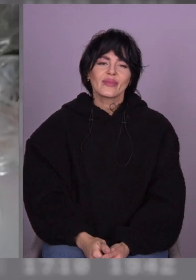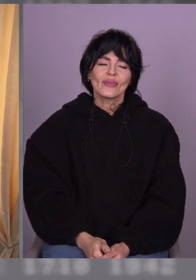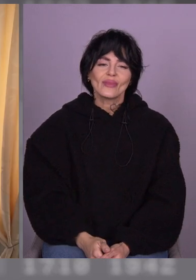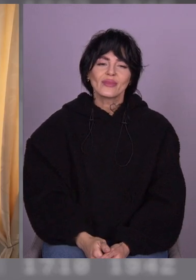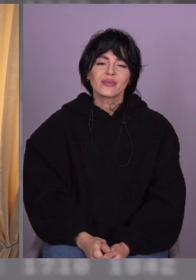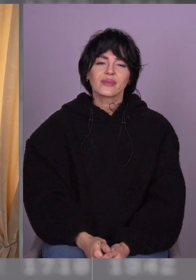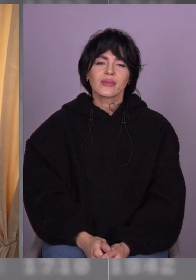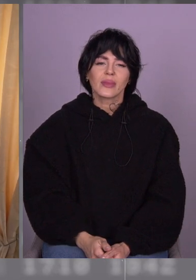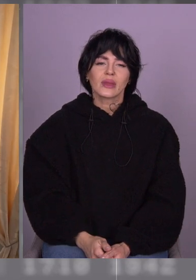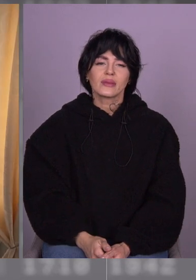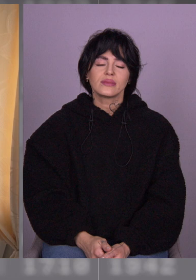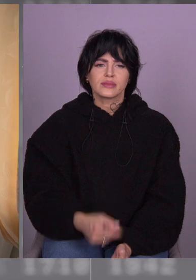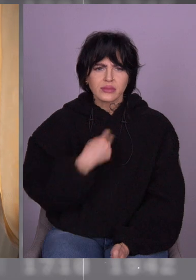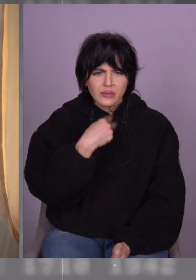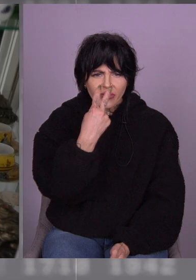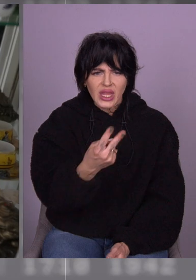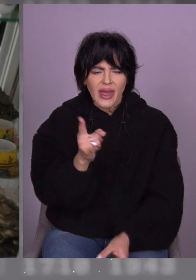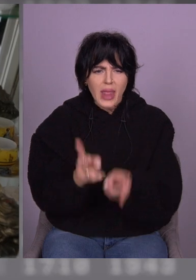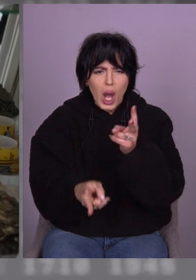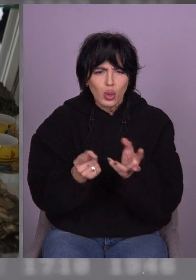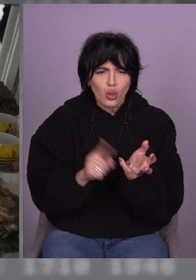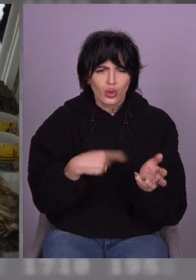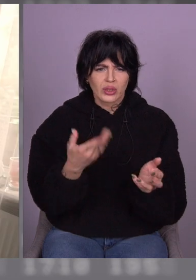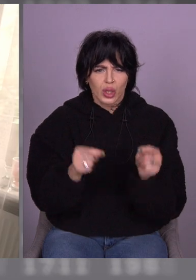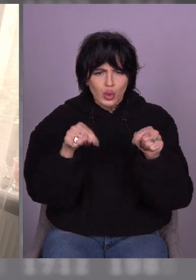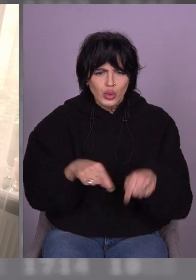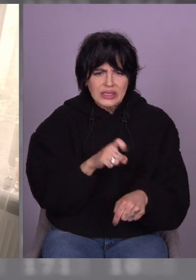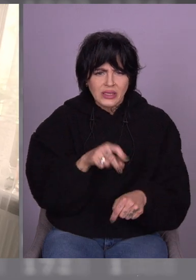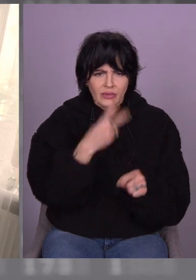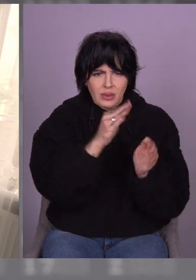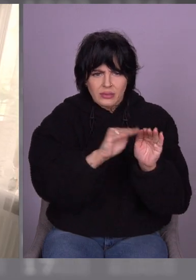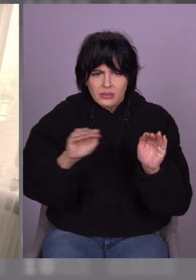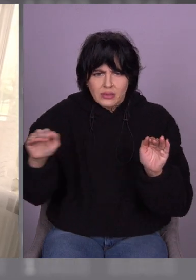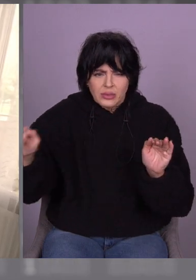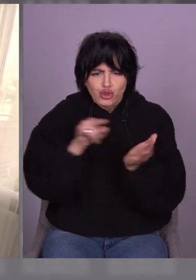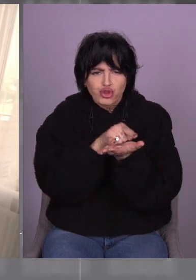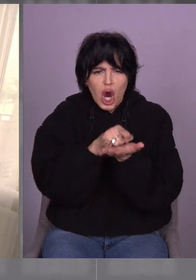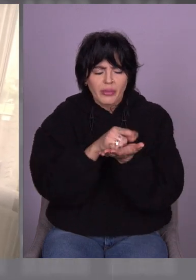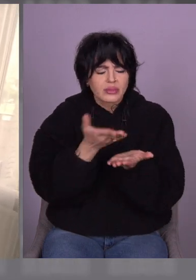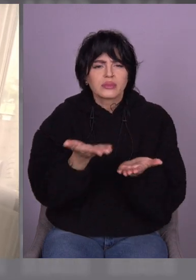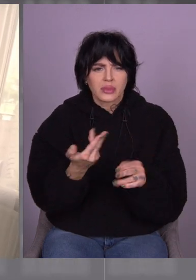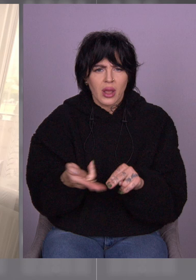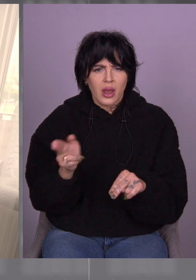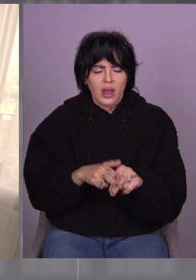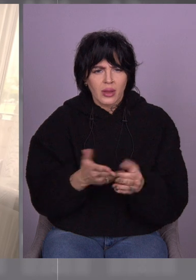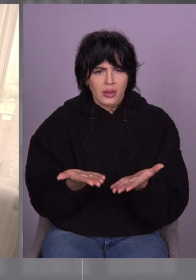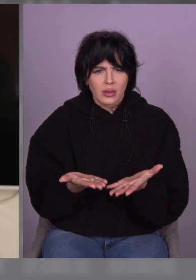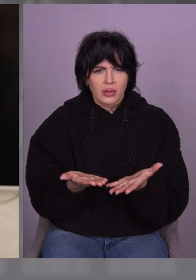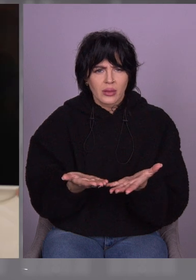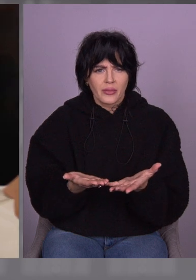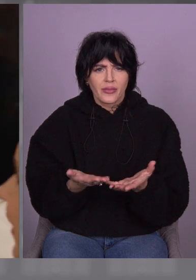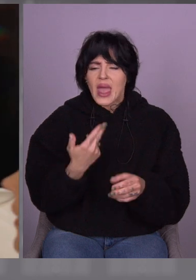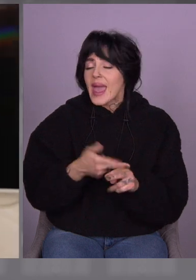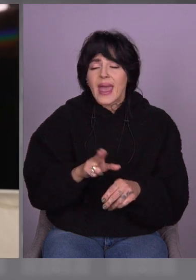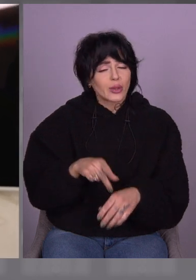Я звернула увагу, що у вас і на кухні жаби, і ось тут жабки, жабки, жабки, жабки. Чи це мені здалося? знаєте, ні, не здалося.